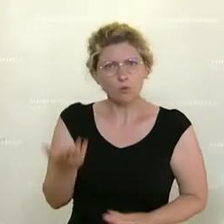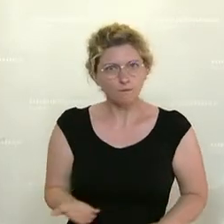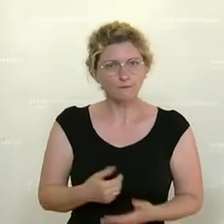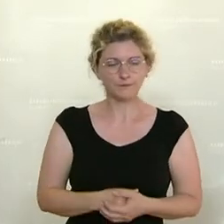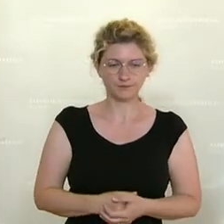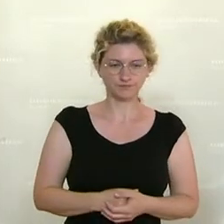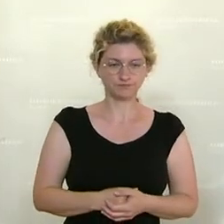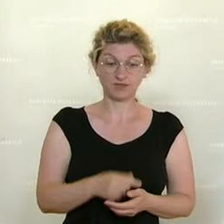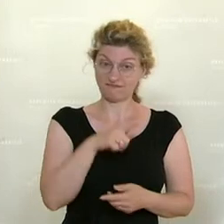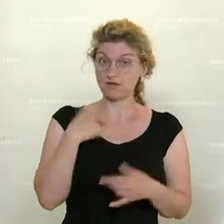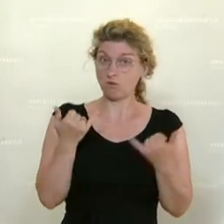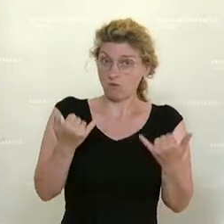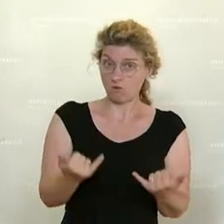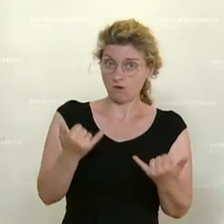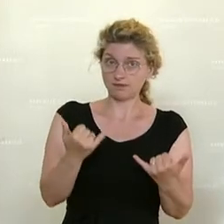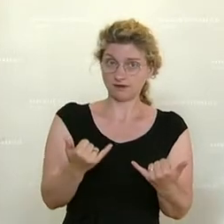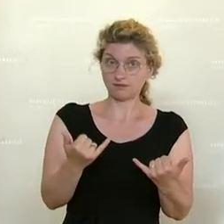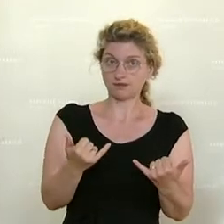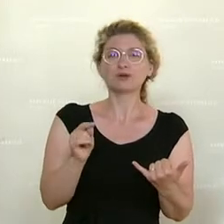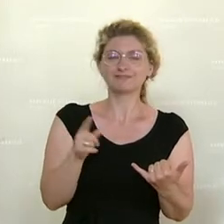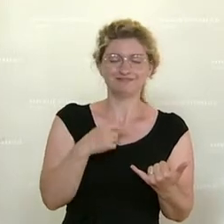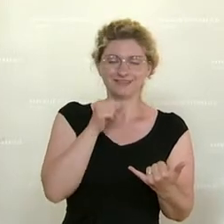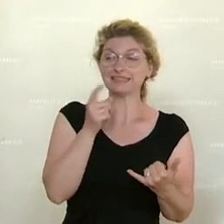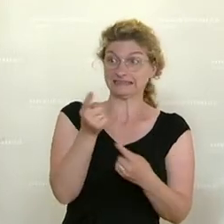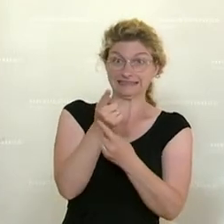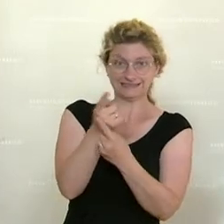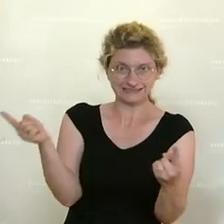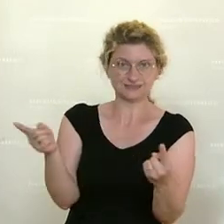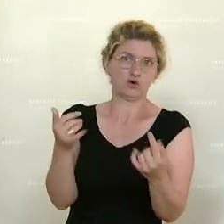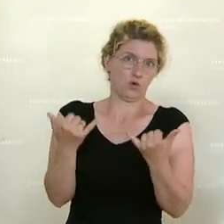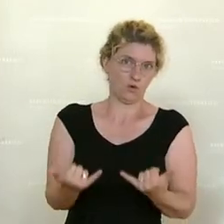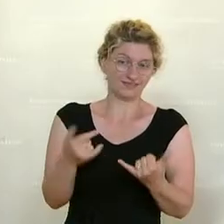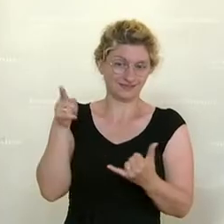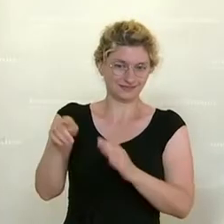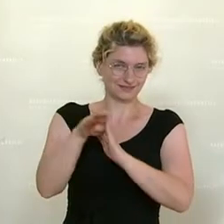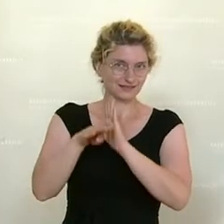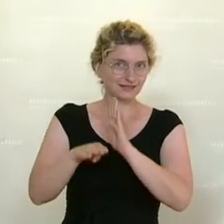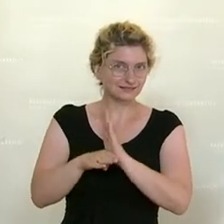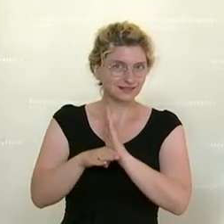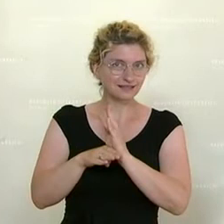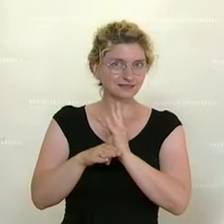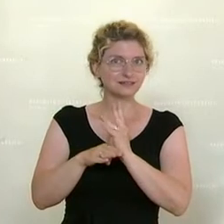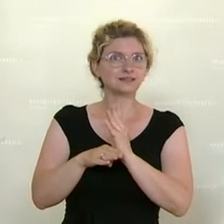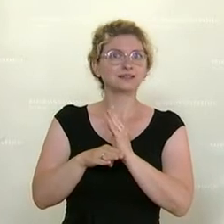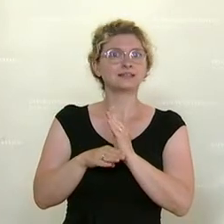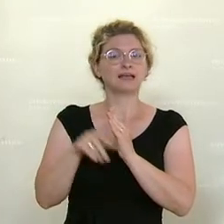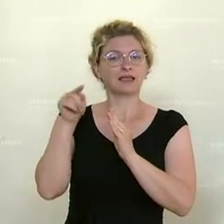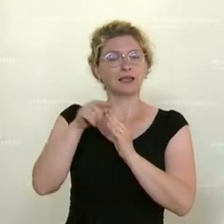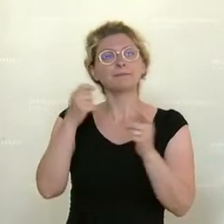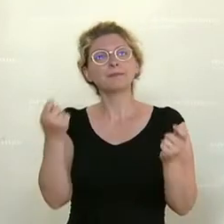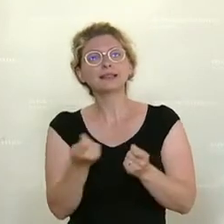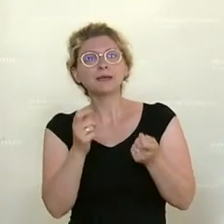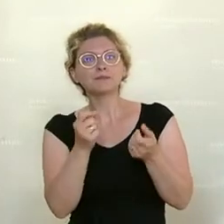Wir werden heute, das heißt Sie werden heute mit dem Gesetz in Betriebsvereinbarung und in die